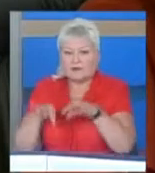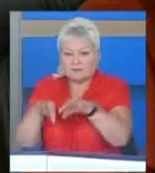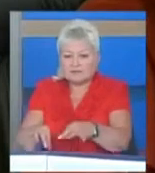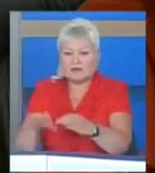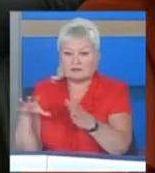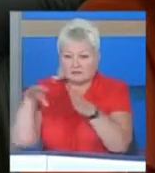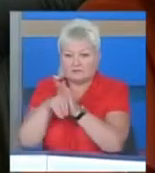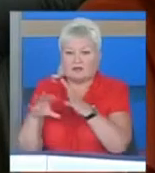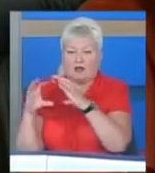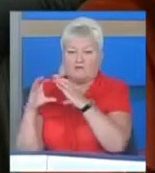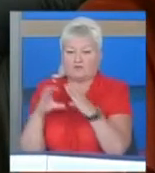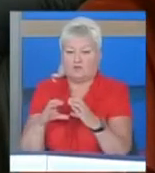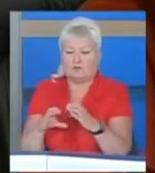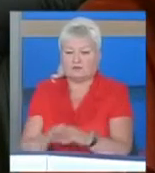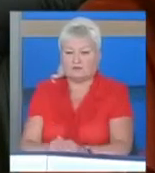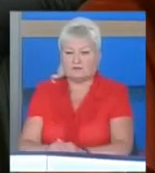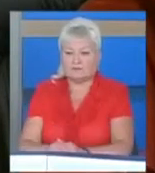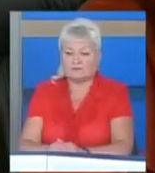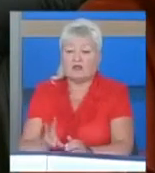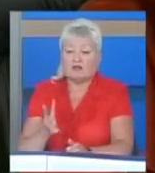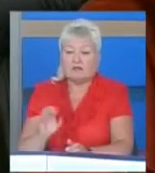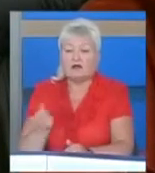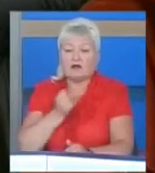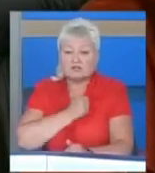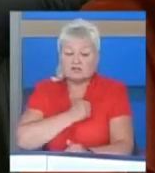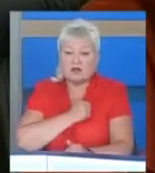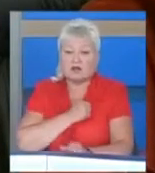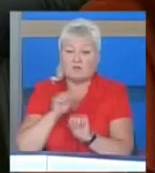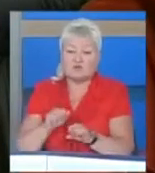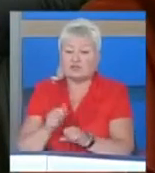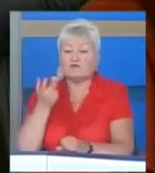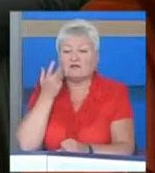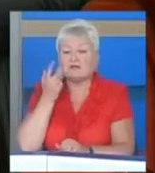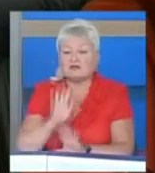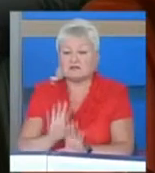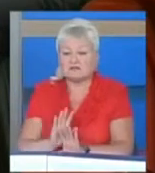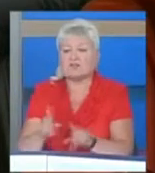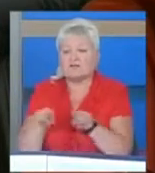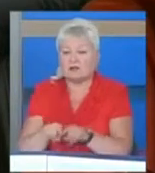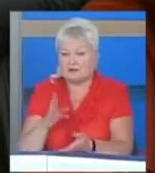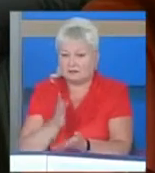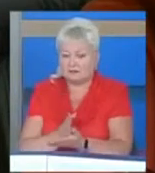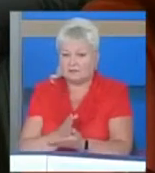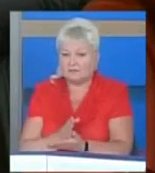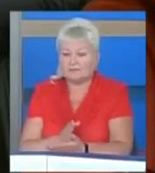Ось, ну, на превеликий жаль, можливо, не завжди так є, але